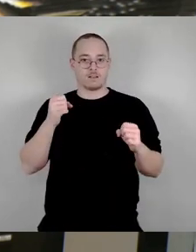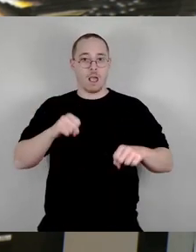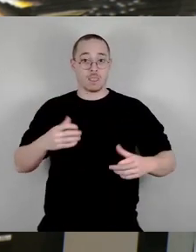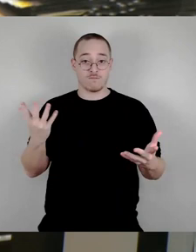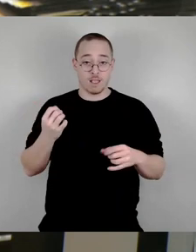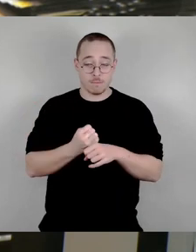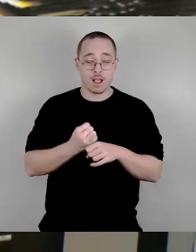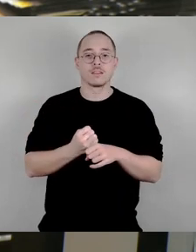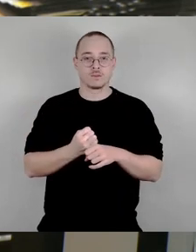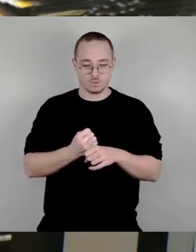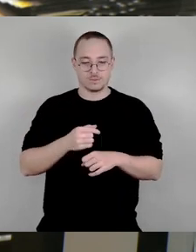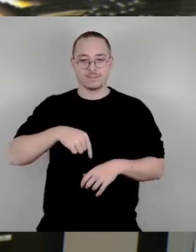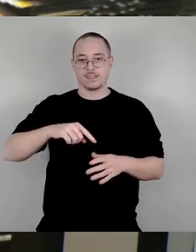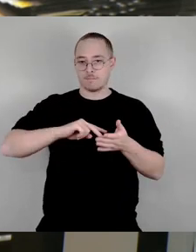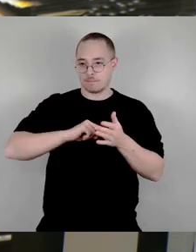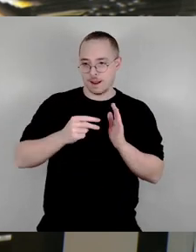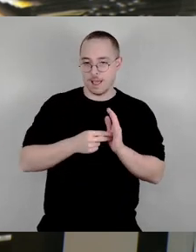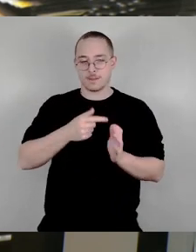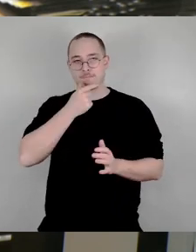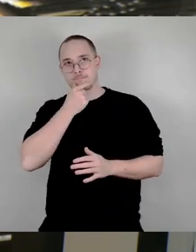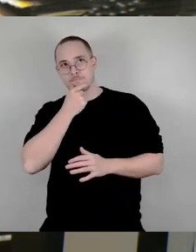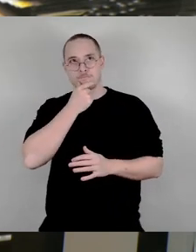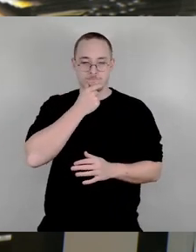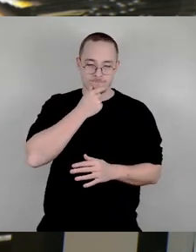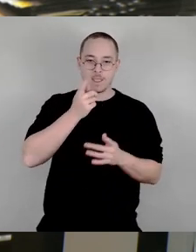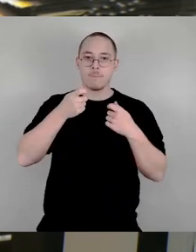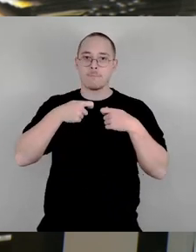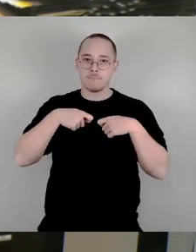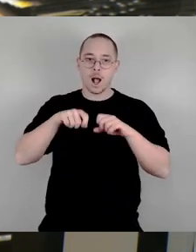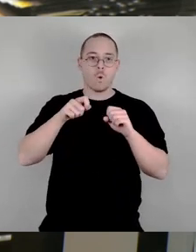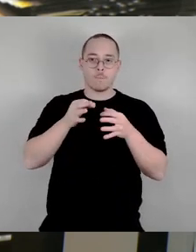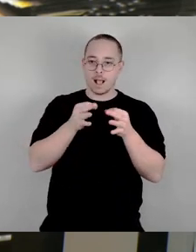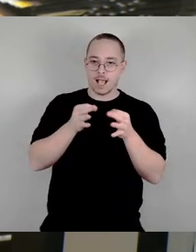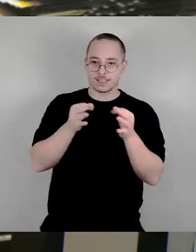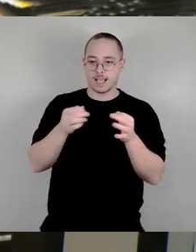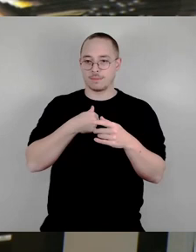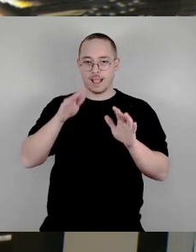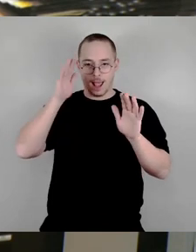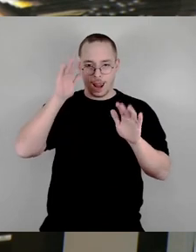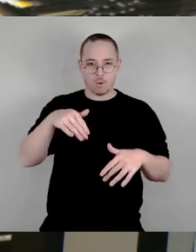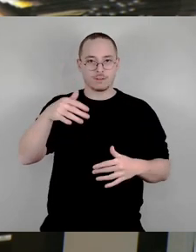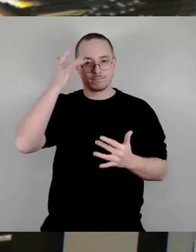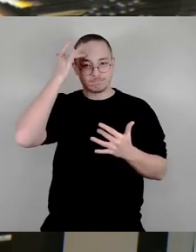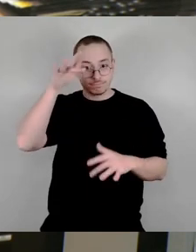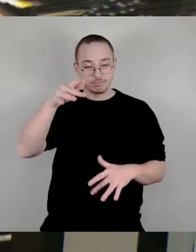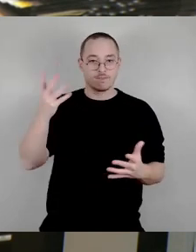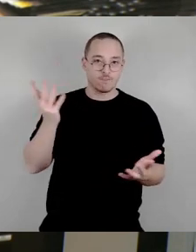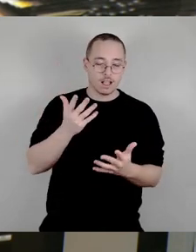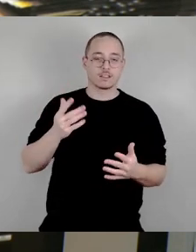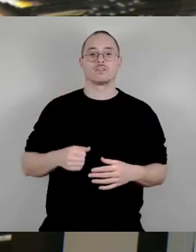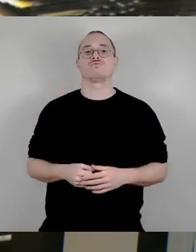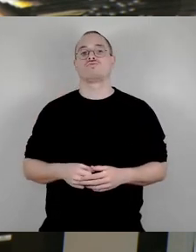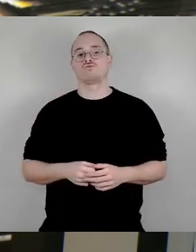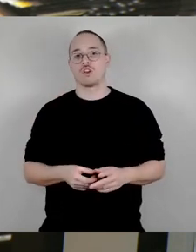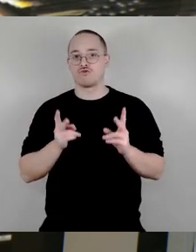verhalten, welche Baumassen wir am Ende zulassen, wie wir uns in städtebaulichen Verträgen verhalten. Das ist unsere Möglichkeit der Mitwirkung, das ist unser